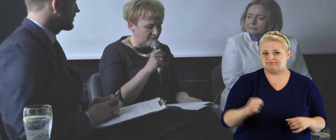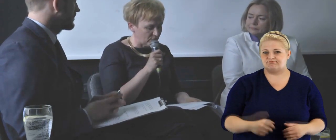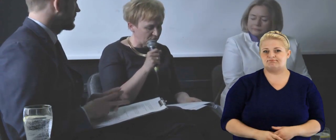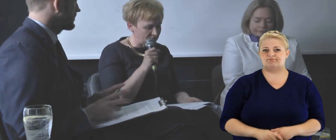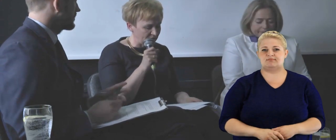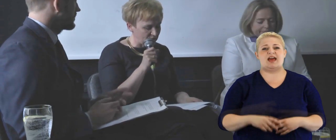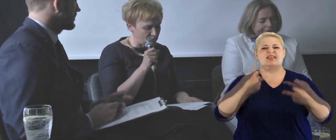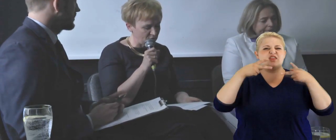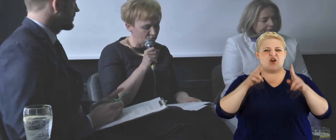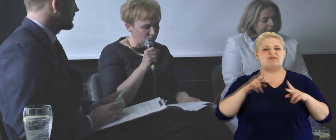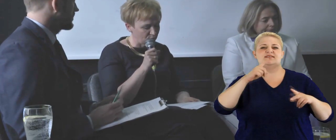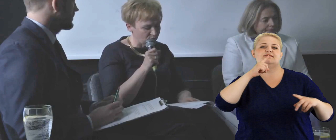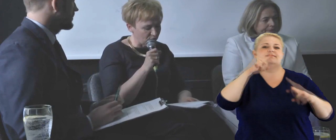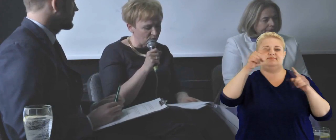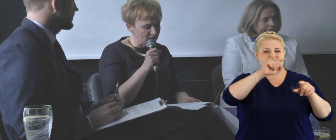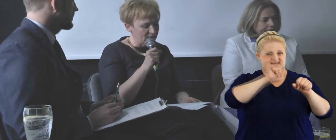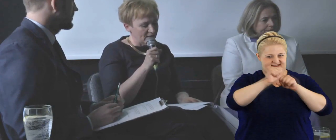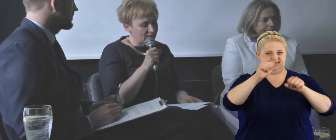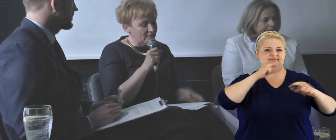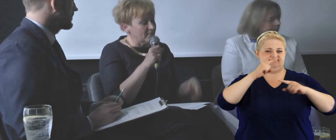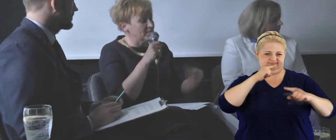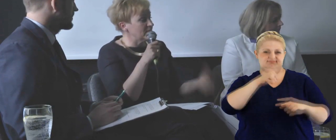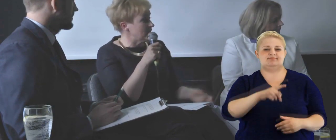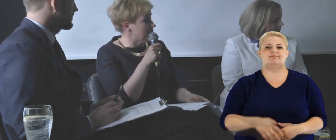w takich nieoficjalnych rozmowach o tym mówią.